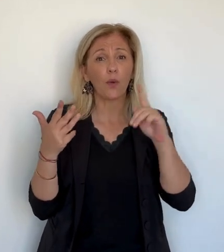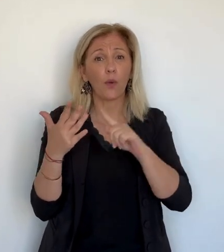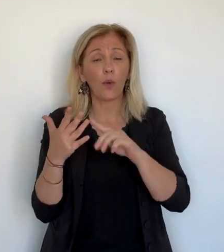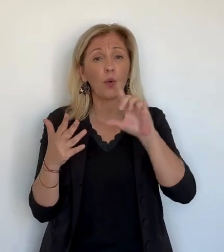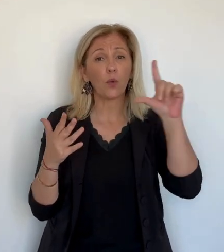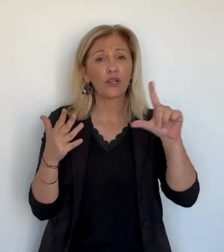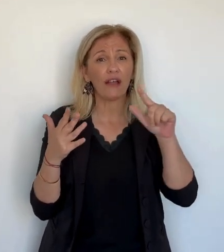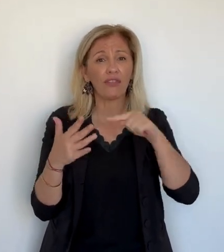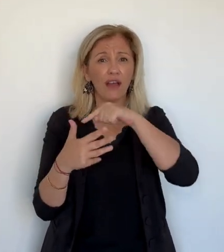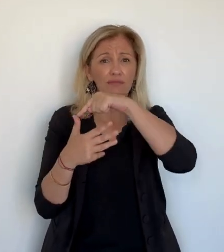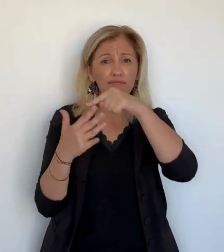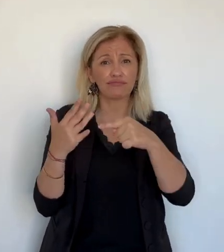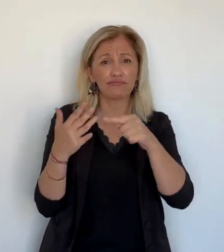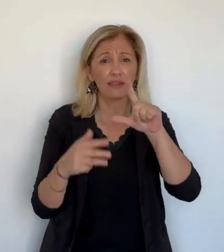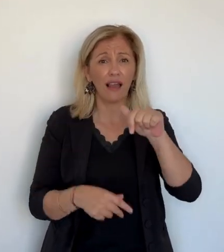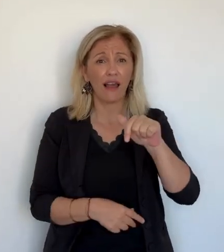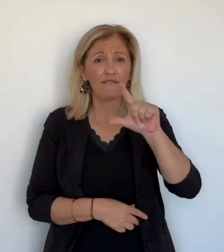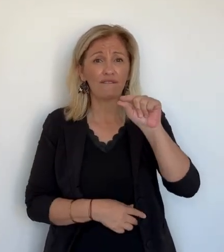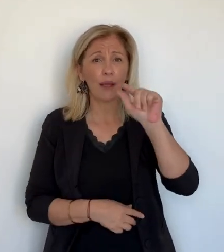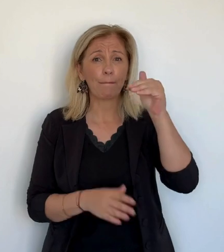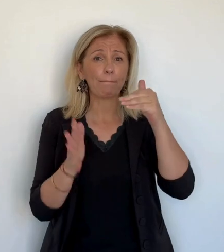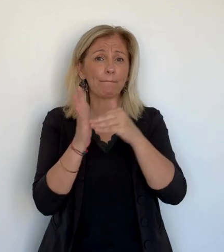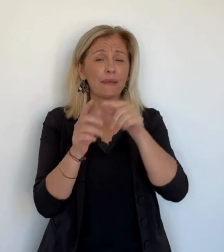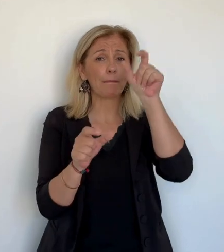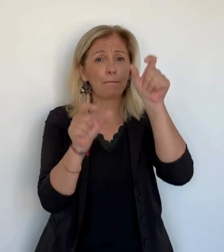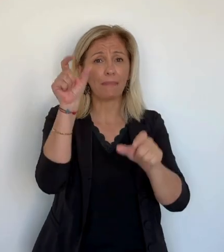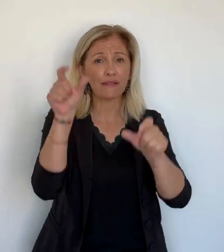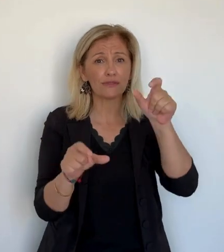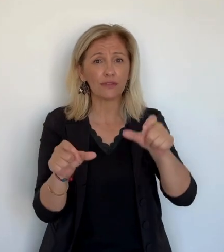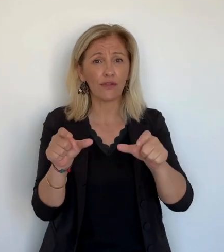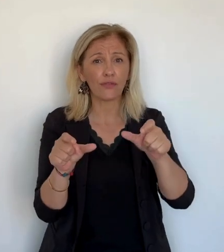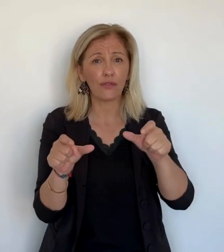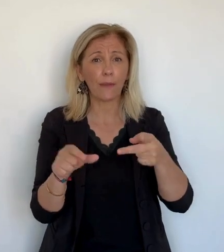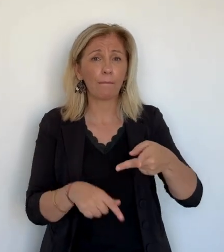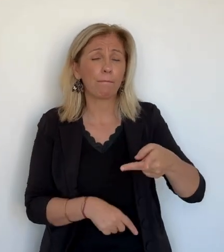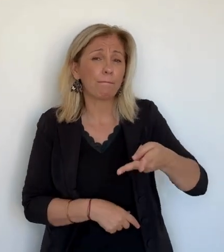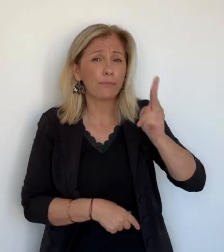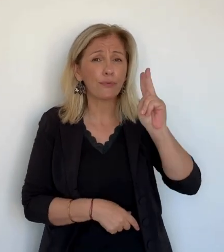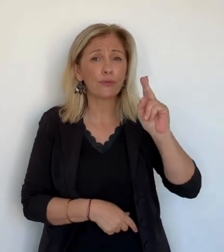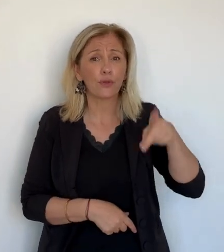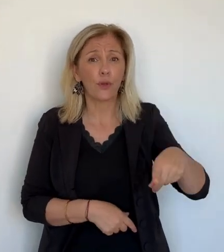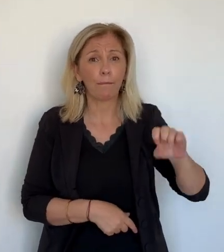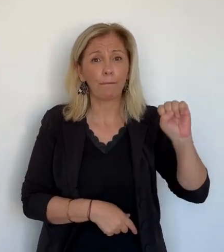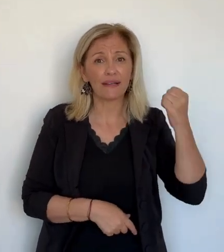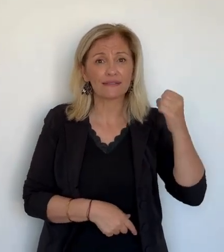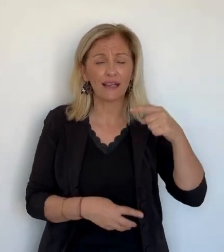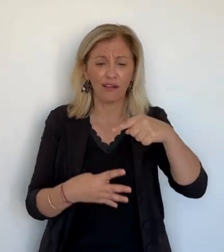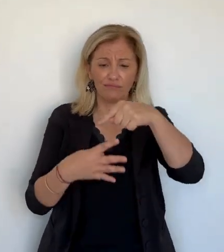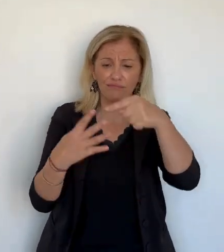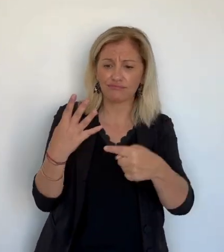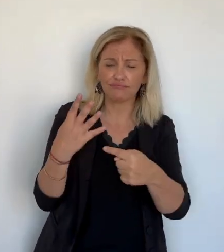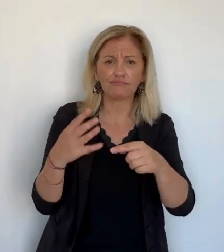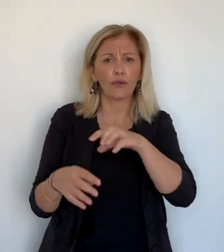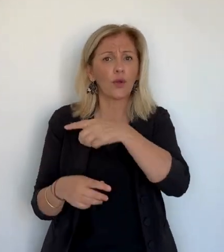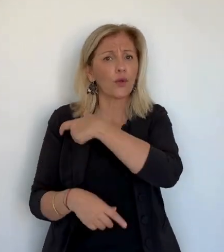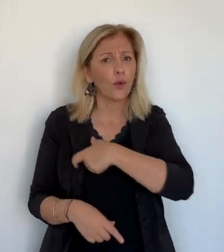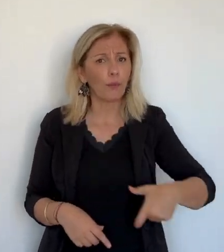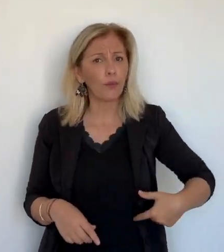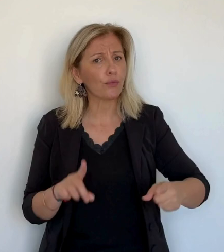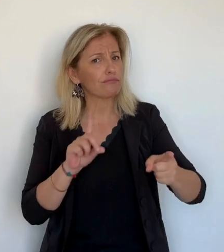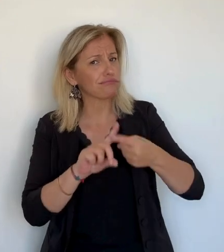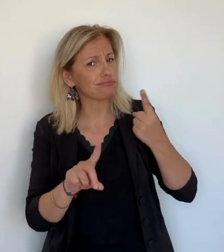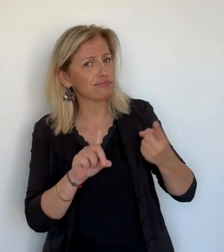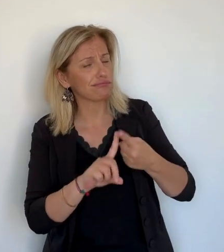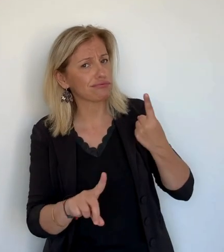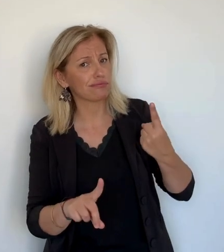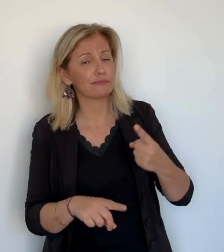Bastia, c'est dire le poids exponentiel de ces communes périurbaines. Autre donnée, le faible taux de résidence secondaire,